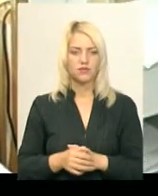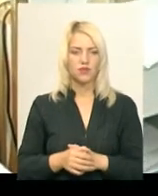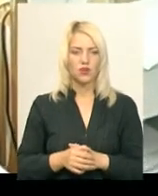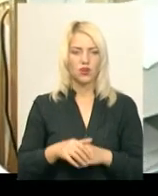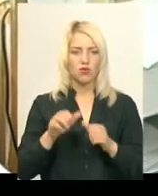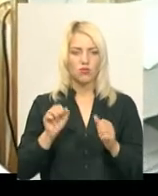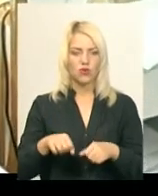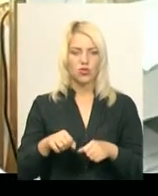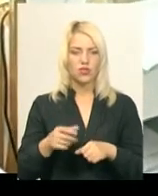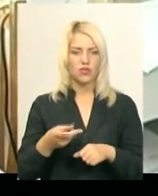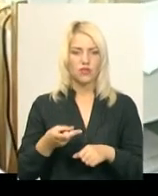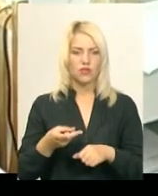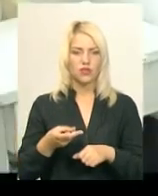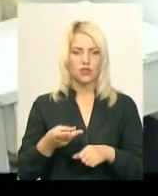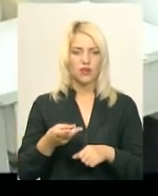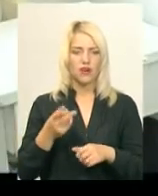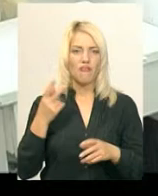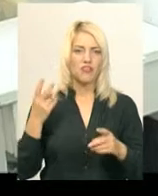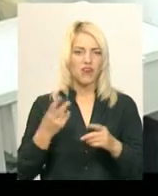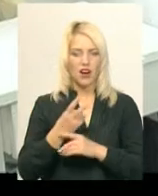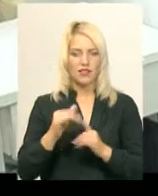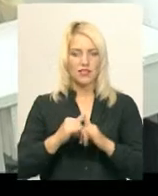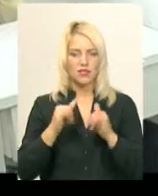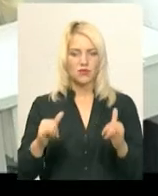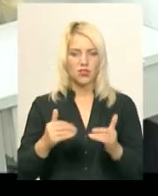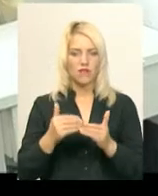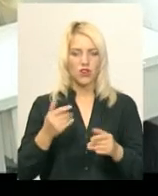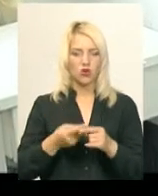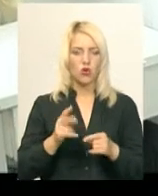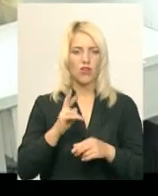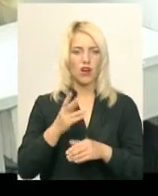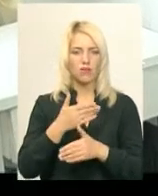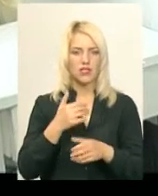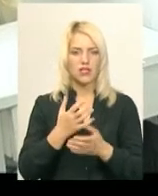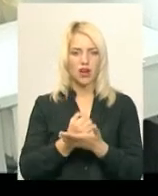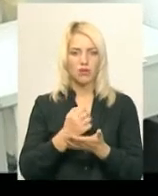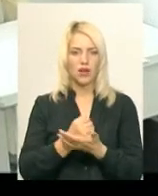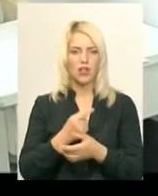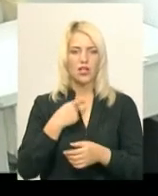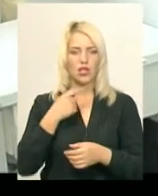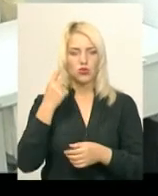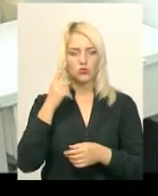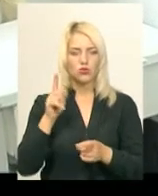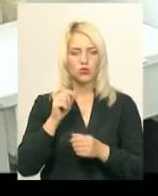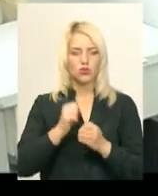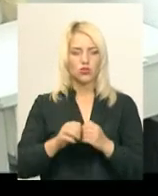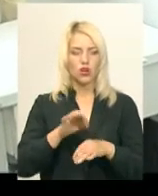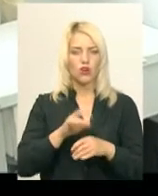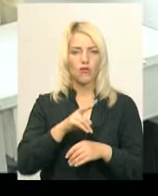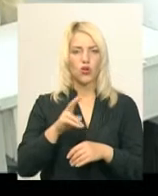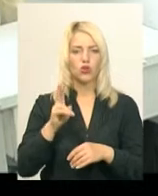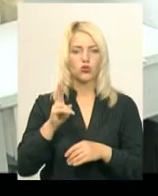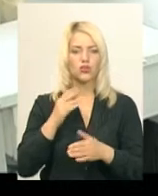від того, що ми заробляли. Для пацієнтів, я думаю, що в тому плані добре, що кожен хворий, який